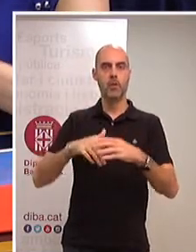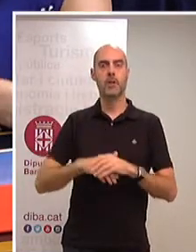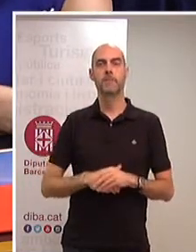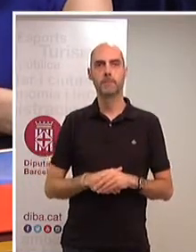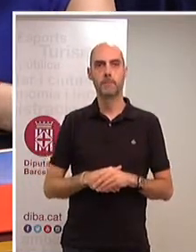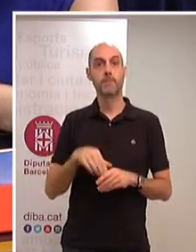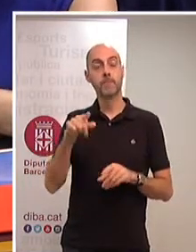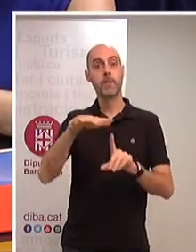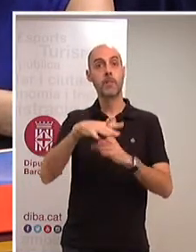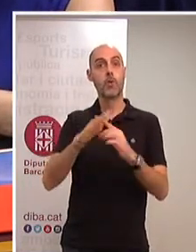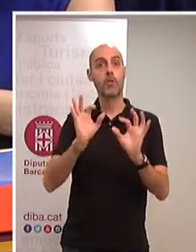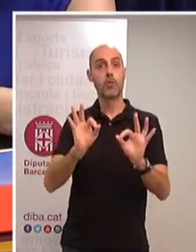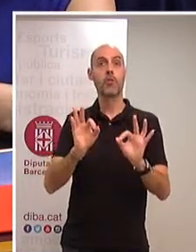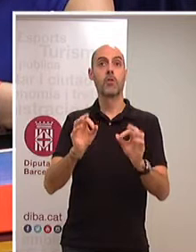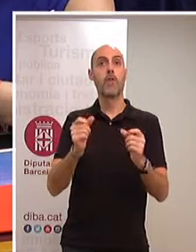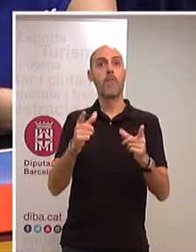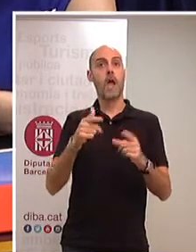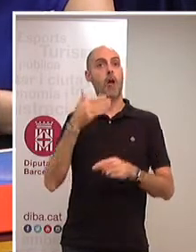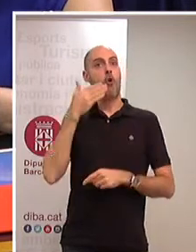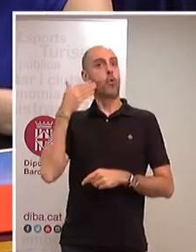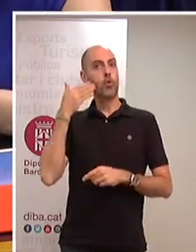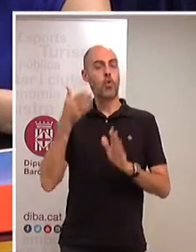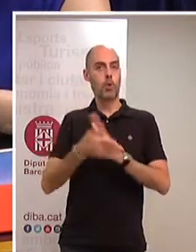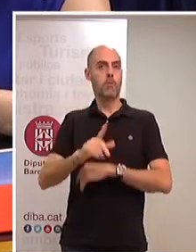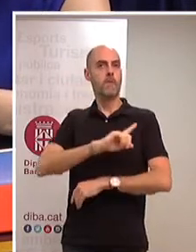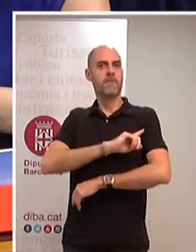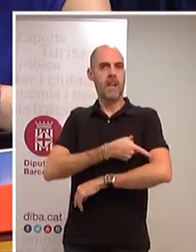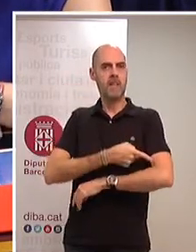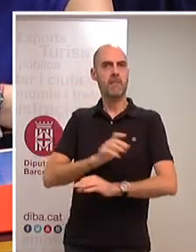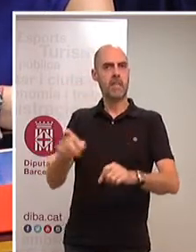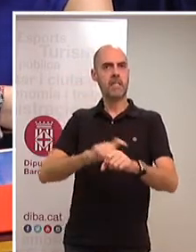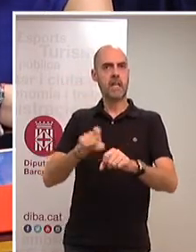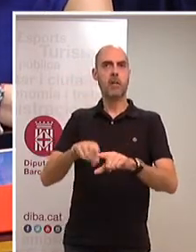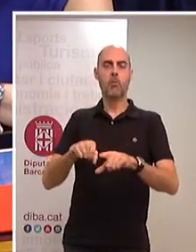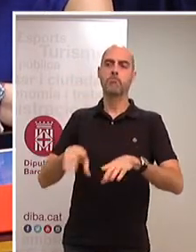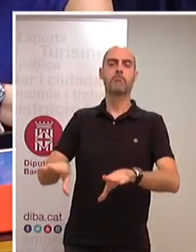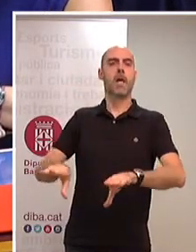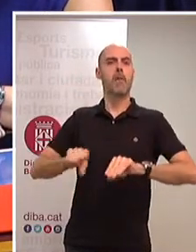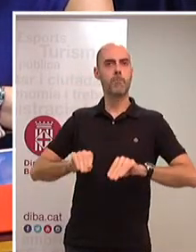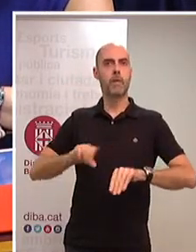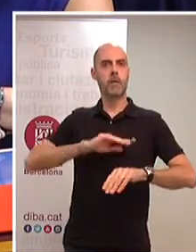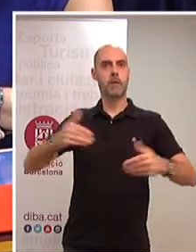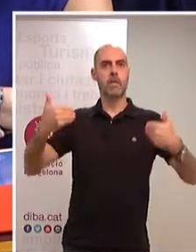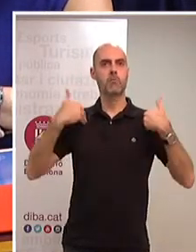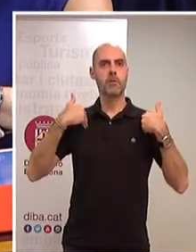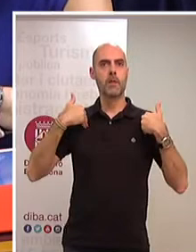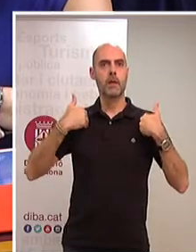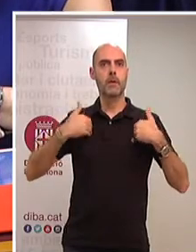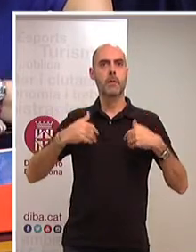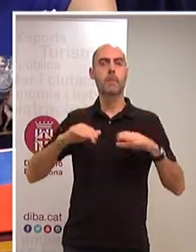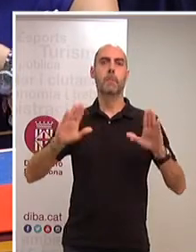aquest fet l'honora, primer per la valentia, l'hora d'acceptar aquesta responsabilitat, però també